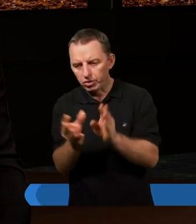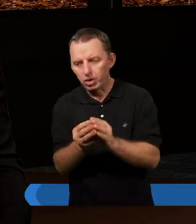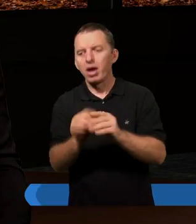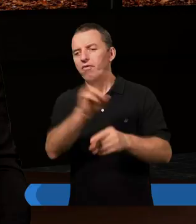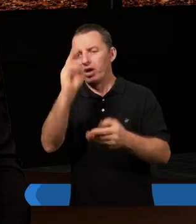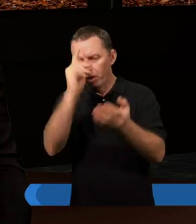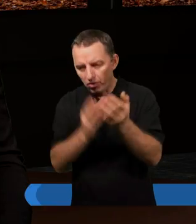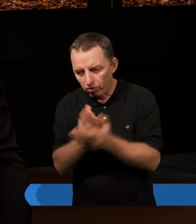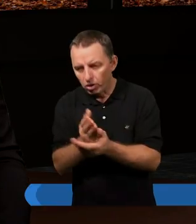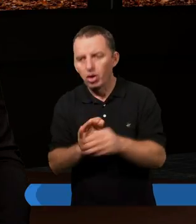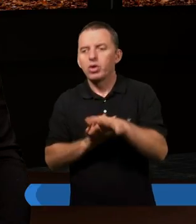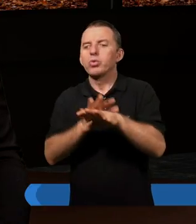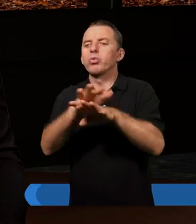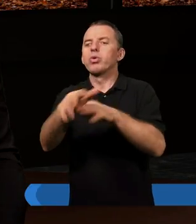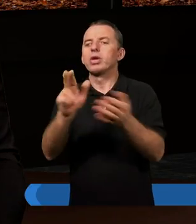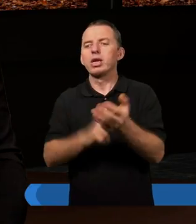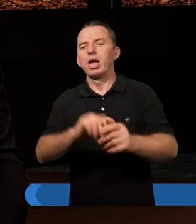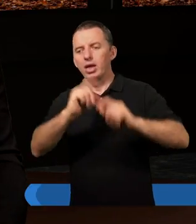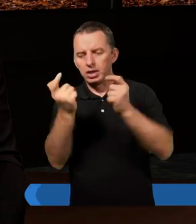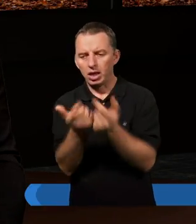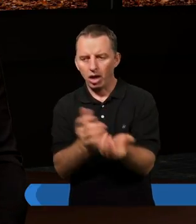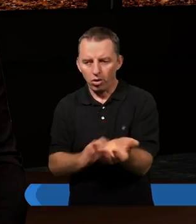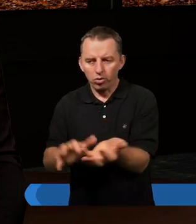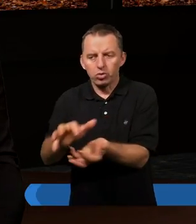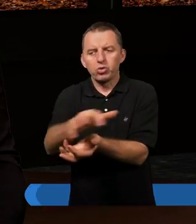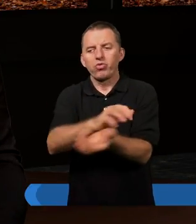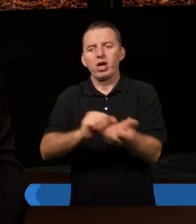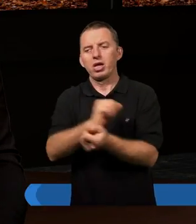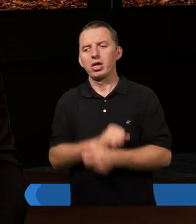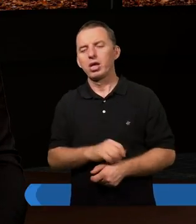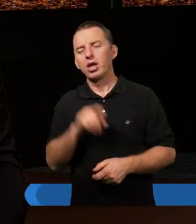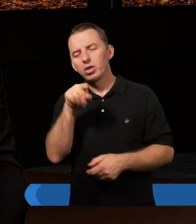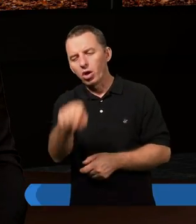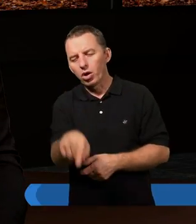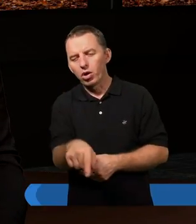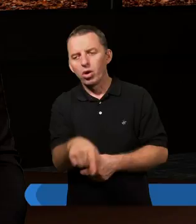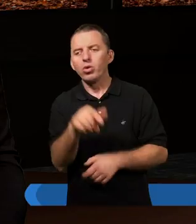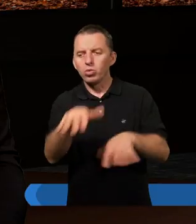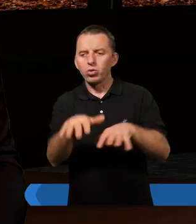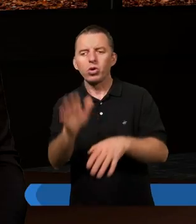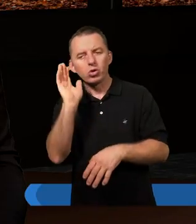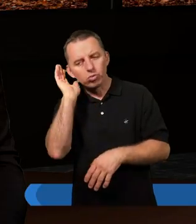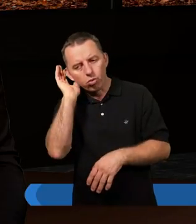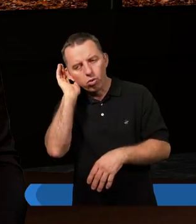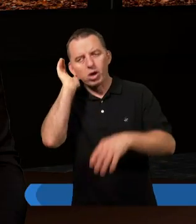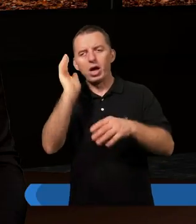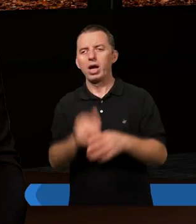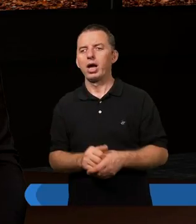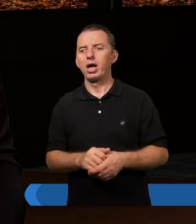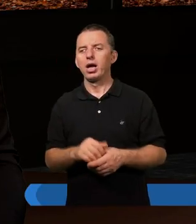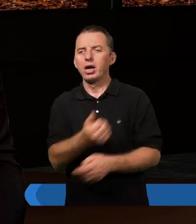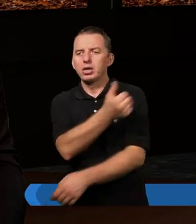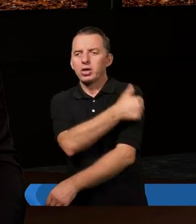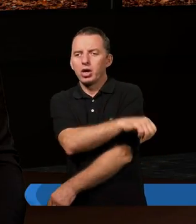wasza wiara słynie na cały świat. Tak. I on ewidentnie dużo słyszał o tym, o tych